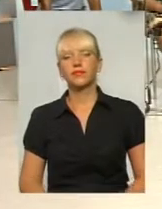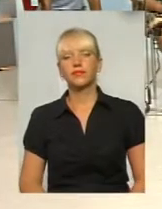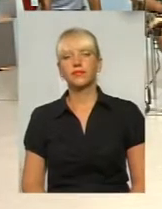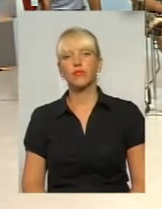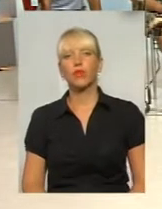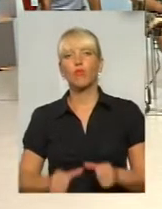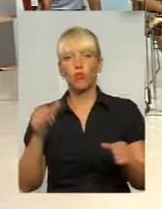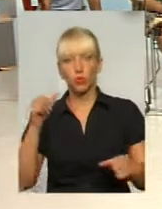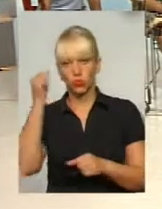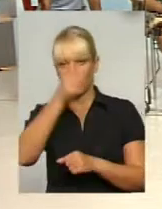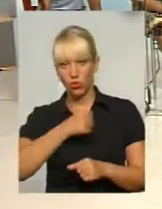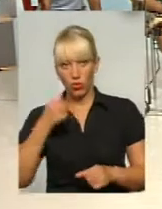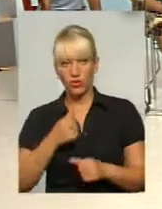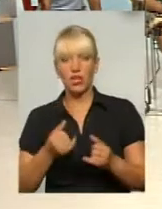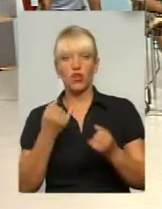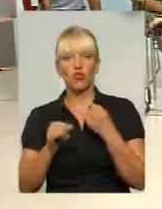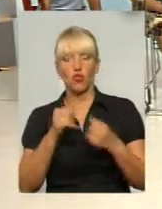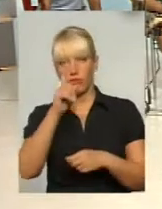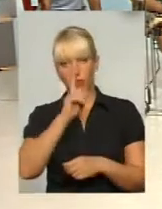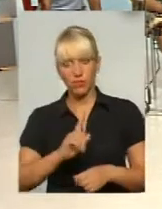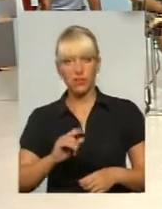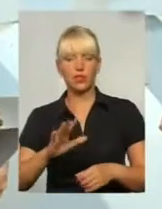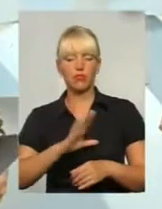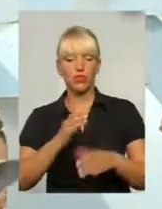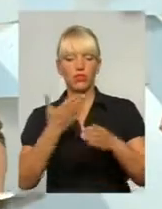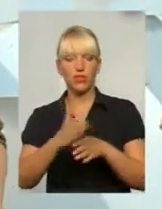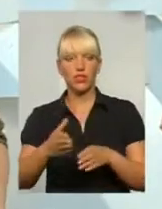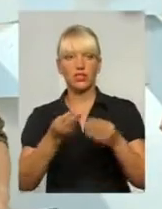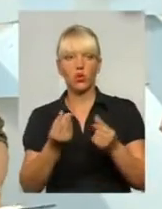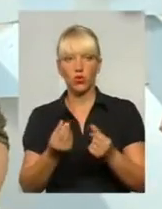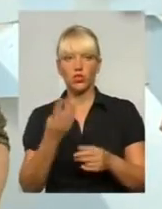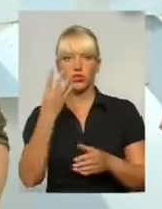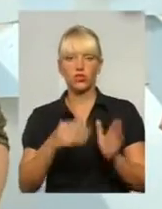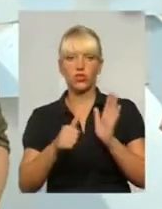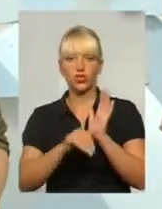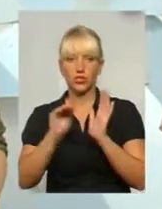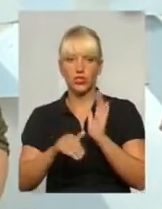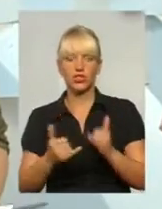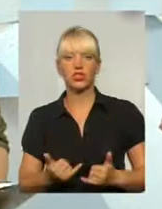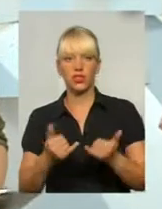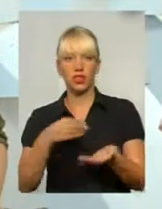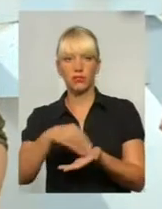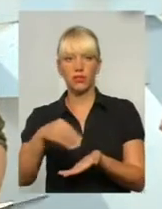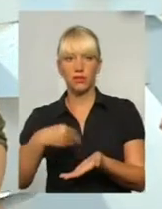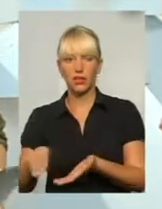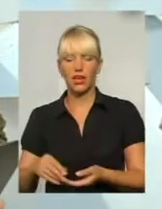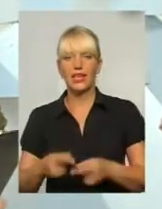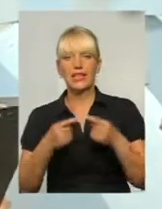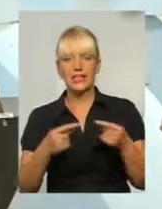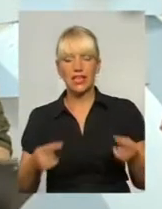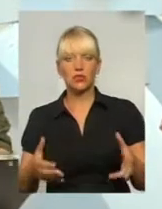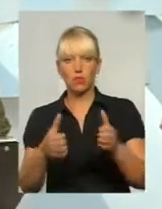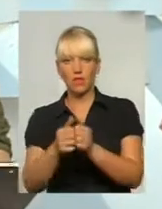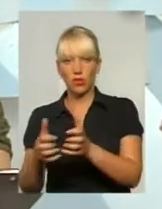В прошлому році, в жовтні місяці, були виділені кошти 46 тисяч для придбання засобів